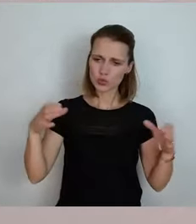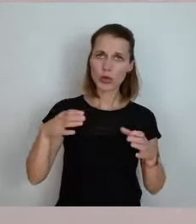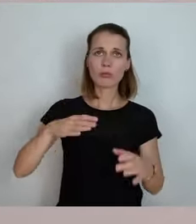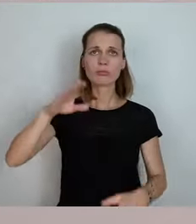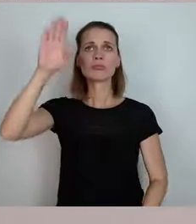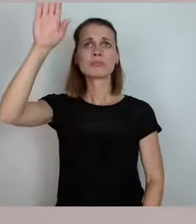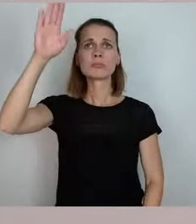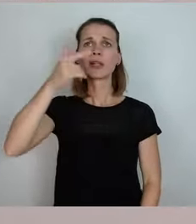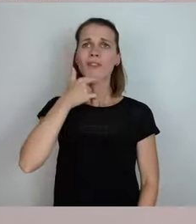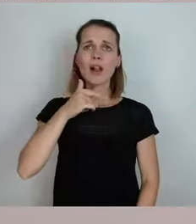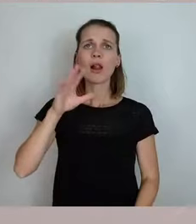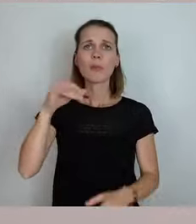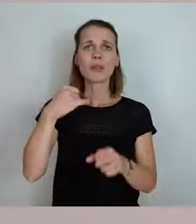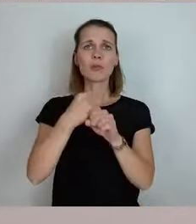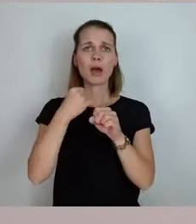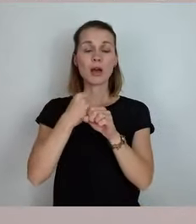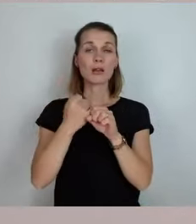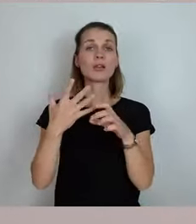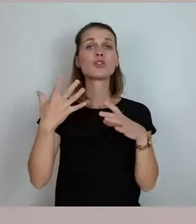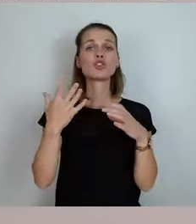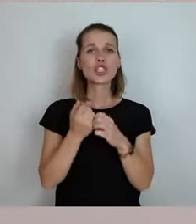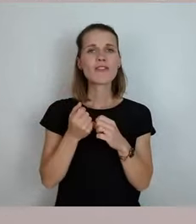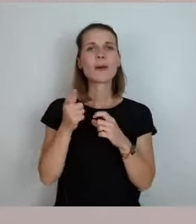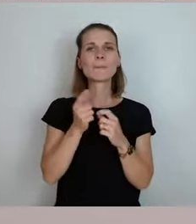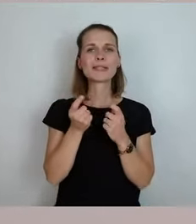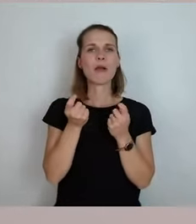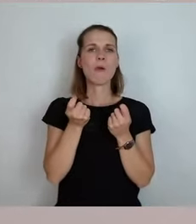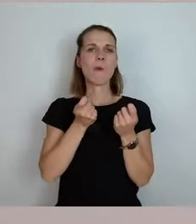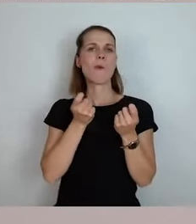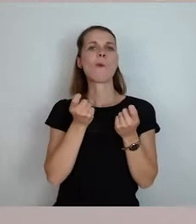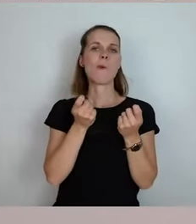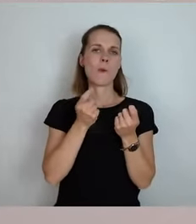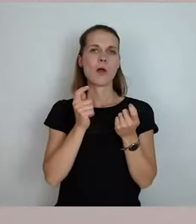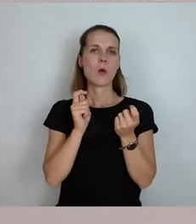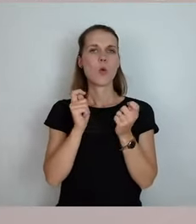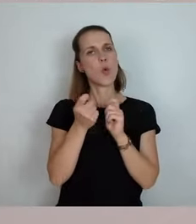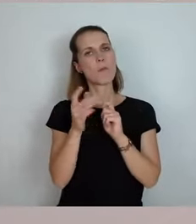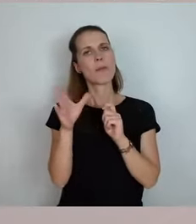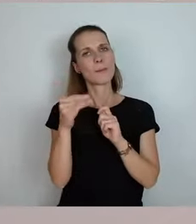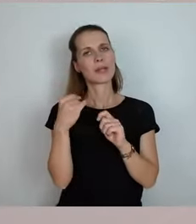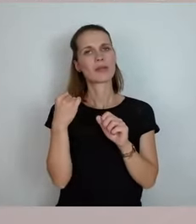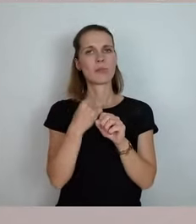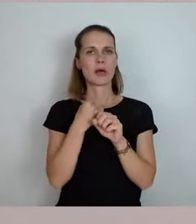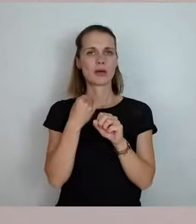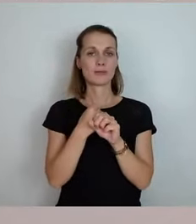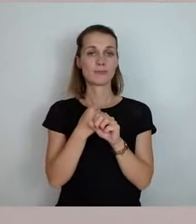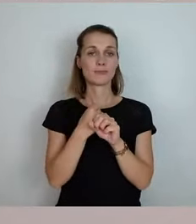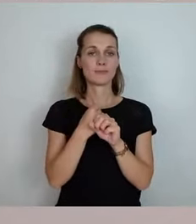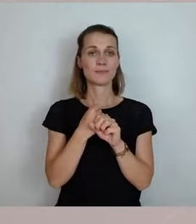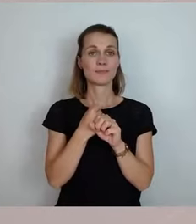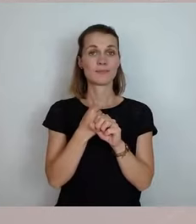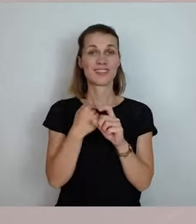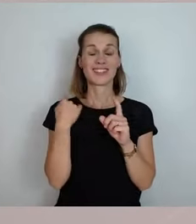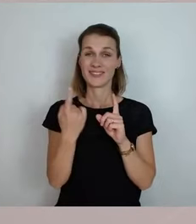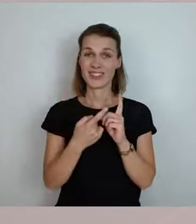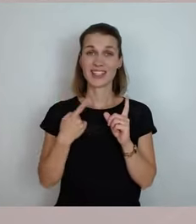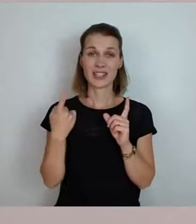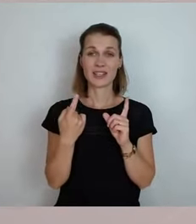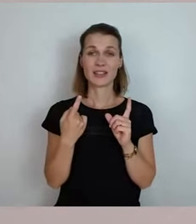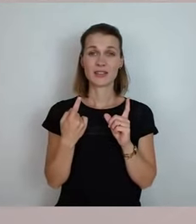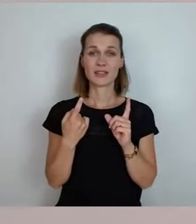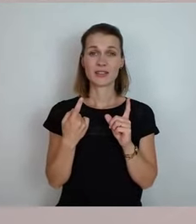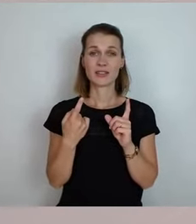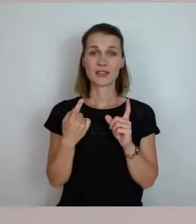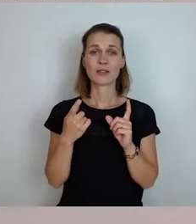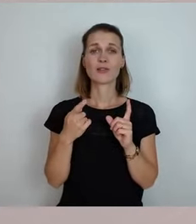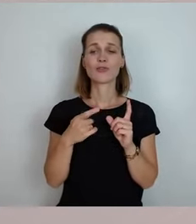etwas tut, kann man die Dinge auch korrigieren und, sagen wir mal, gestalten. Wir müssen für